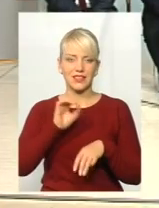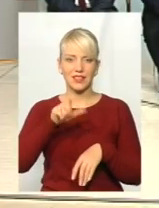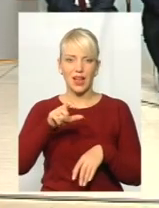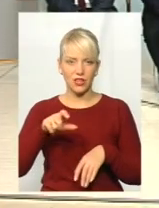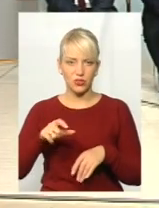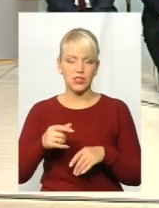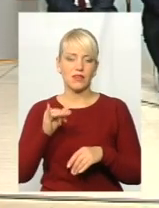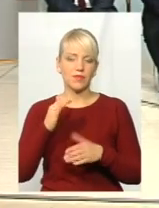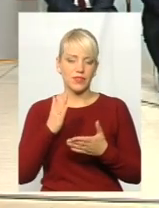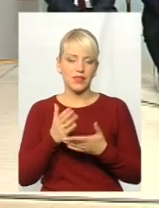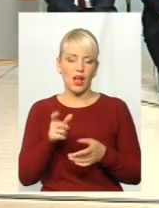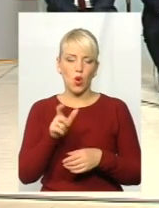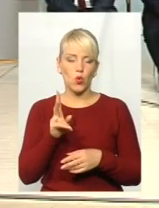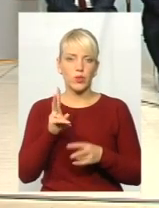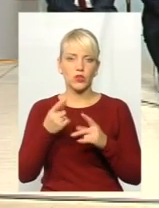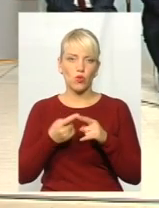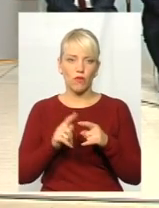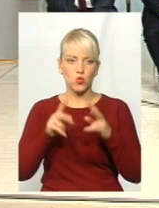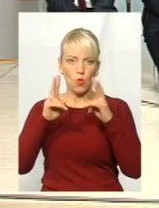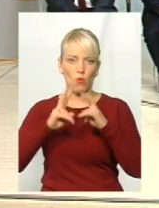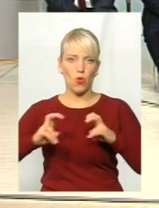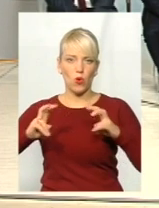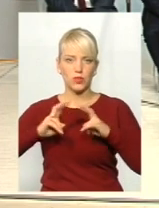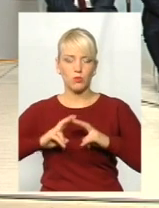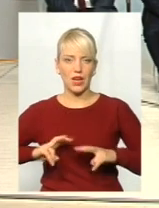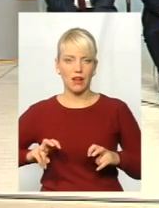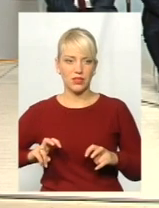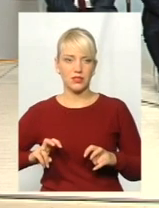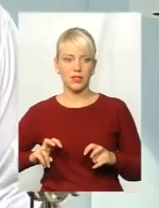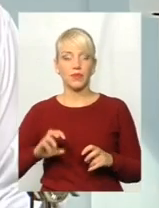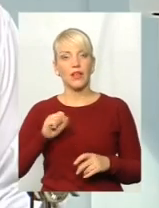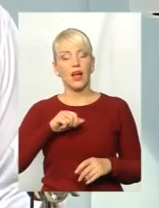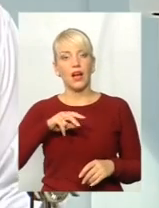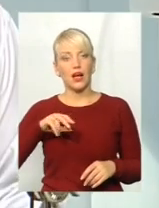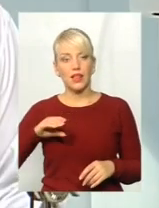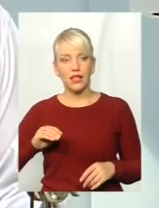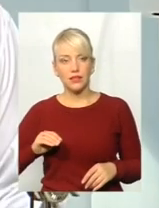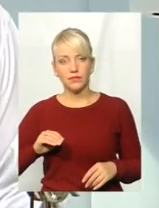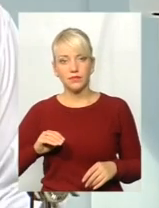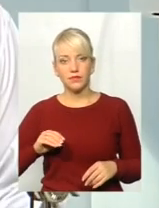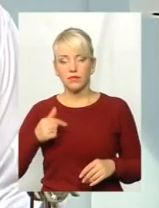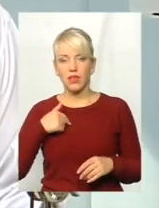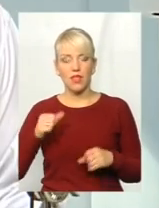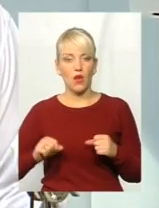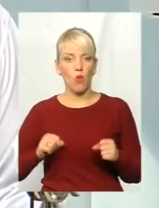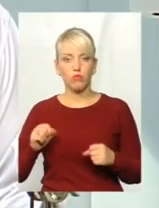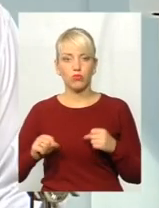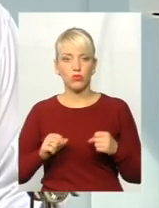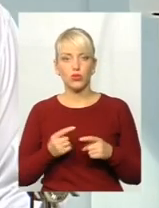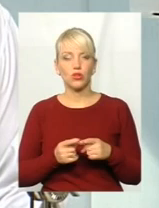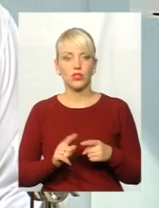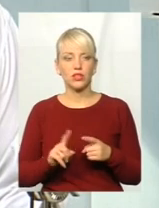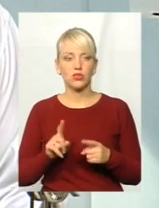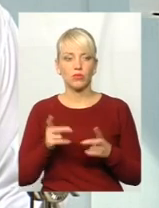Є на те дійсно люди, які в цьому розбираються. Але мене обурило те, що